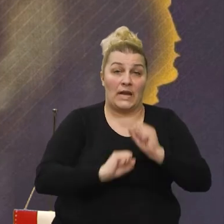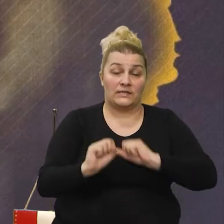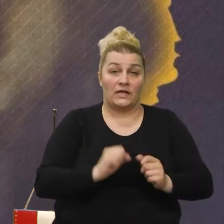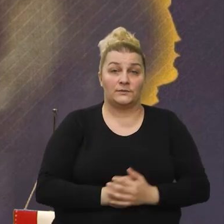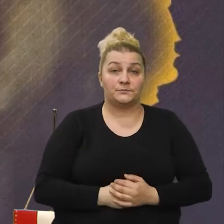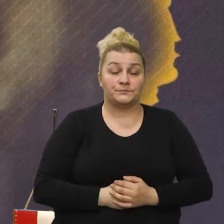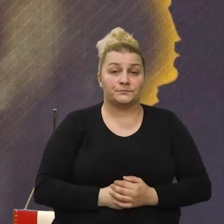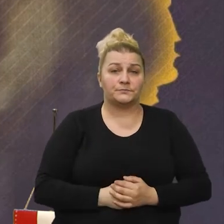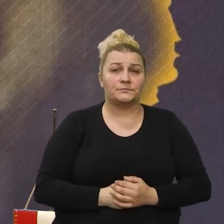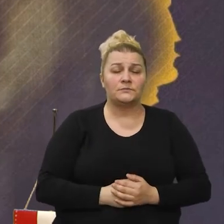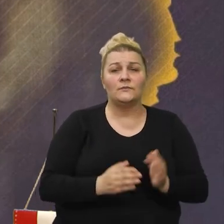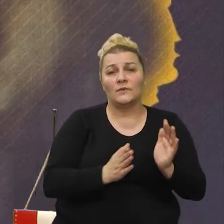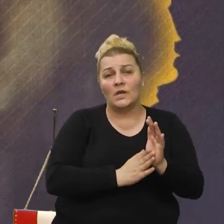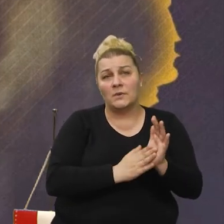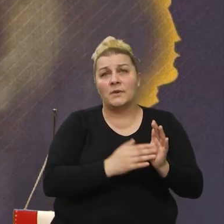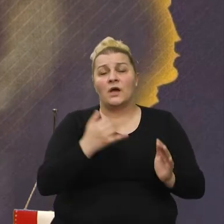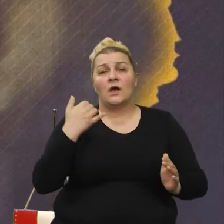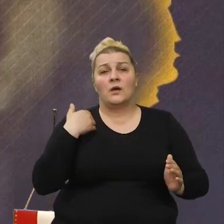Jer vidite, kad mi idemo negdje